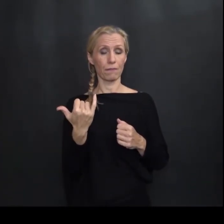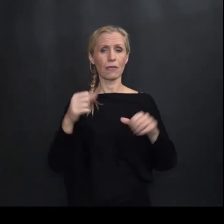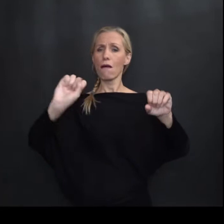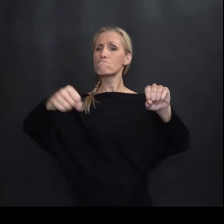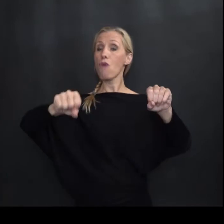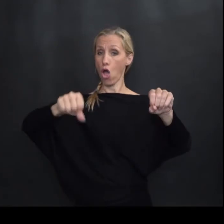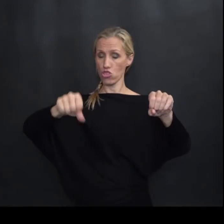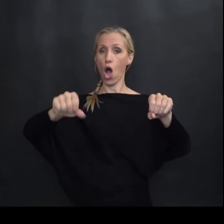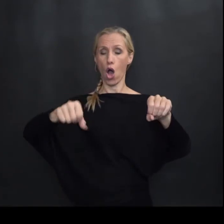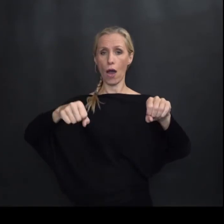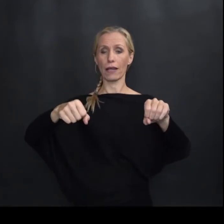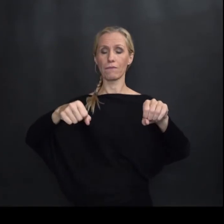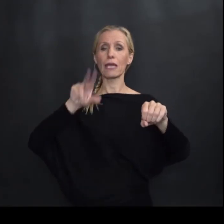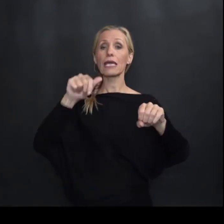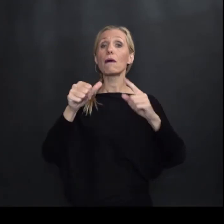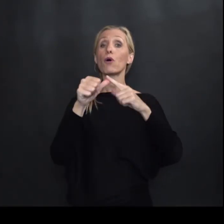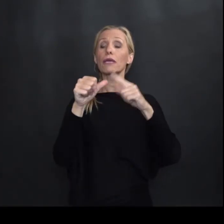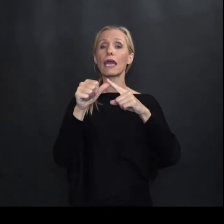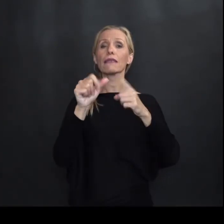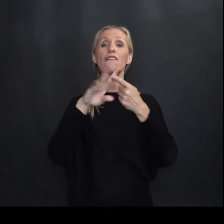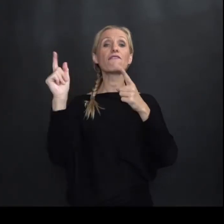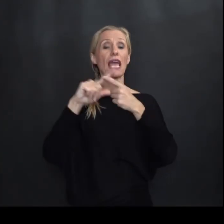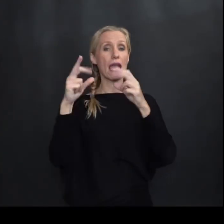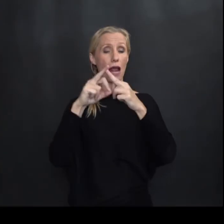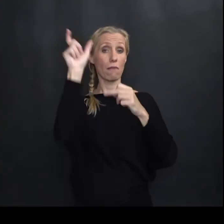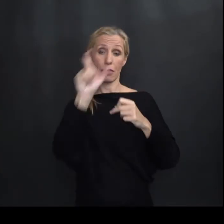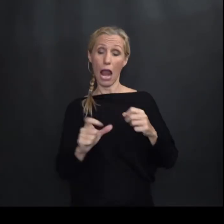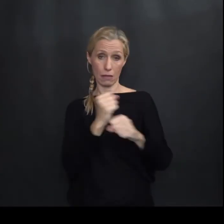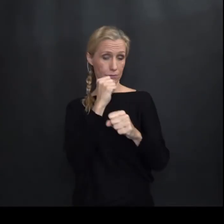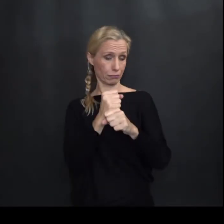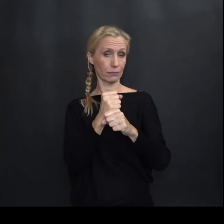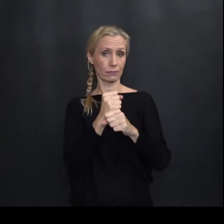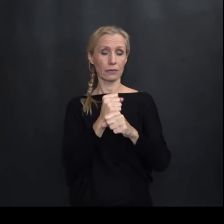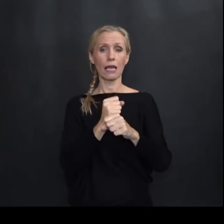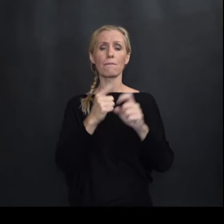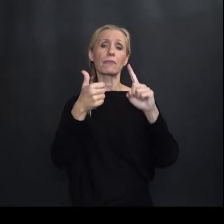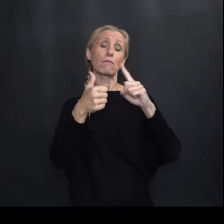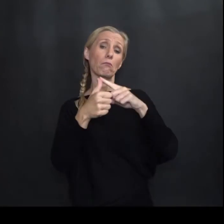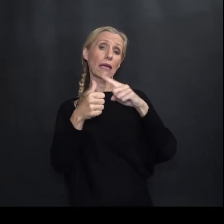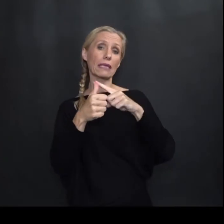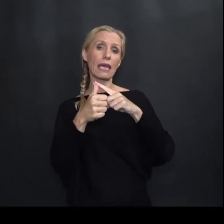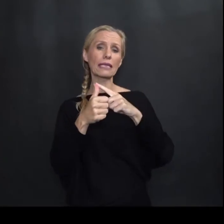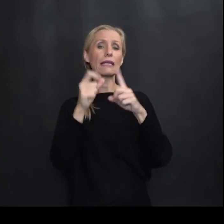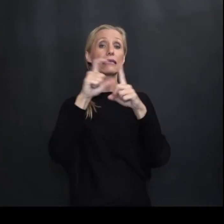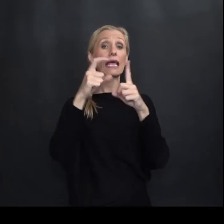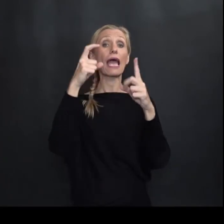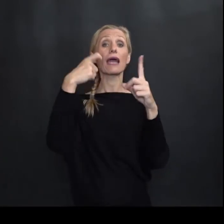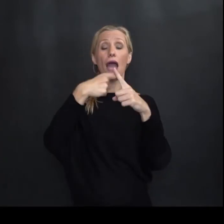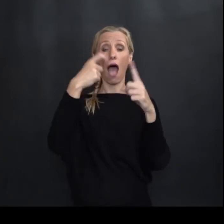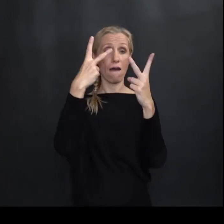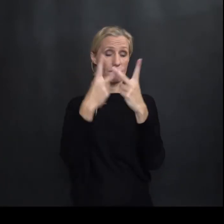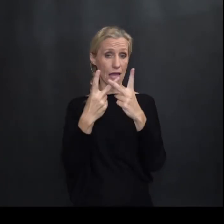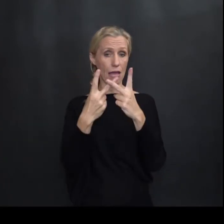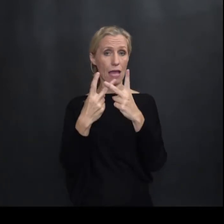Motor Kotači Evo imamo jednu Freru italijansku Pa zatim jedan DKV